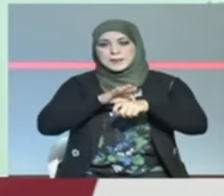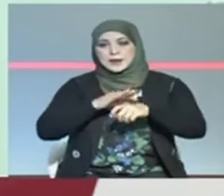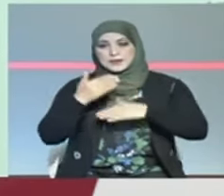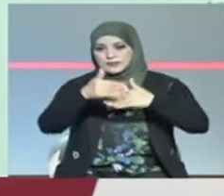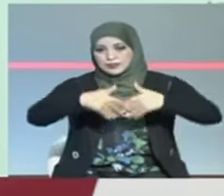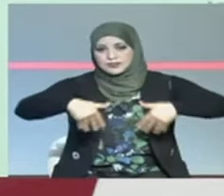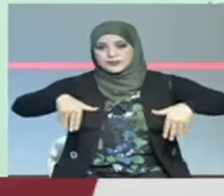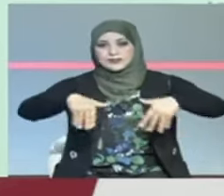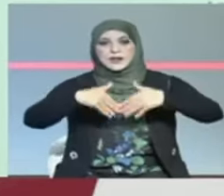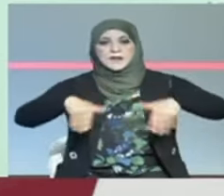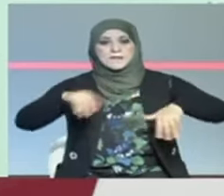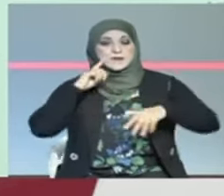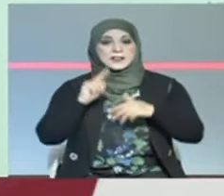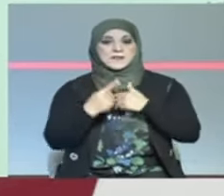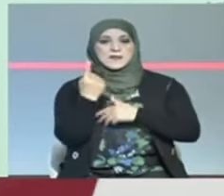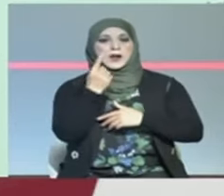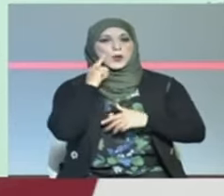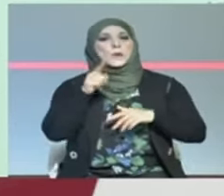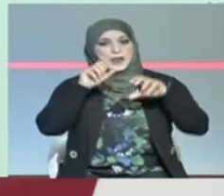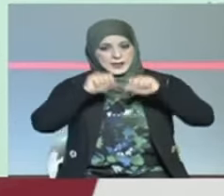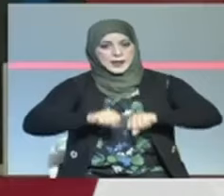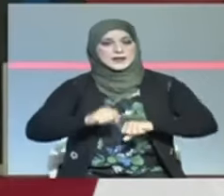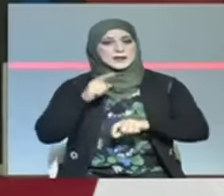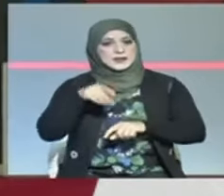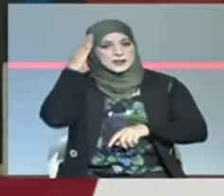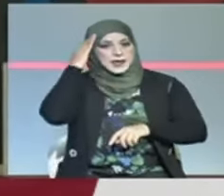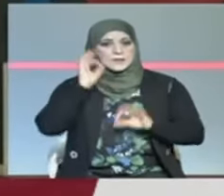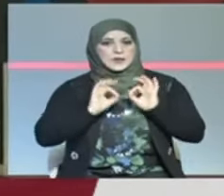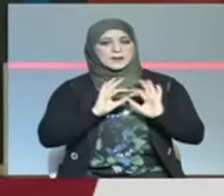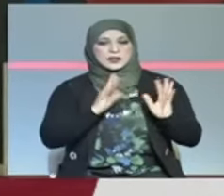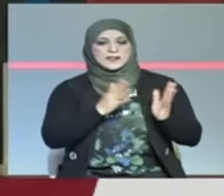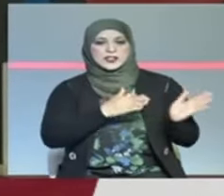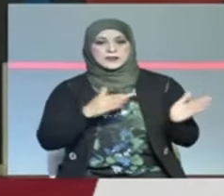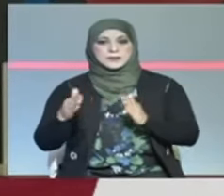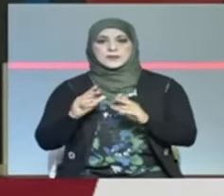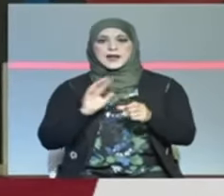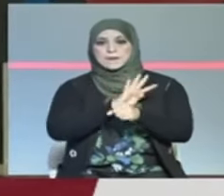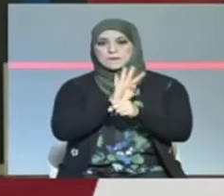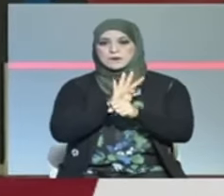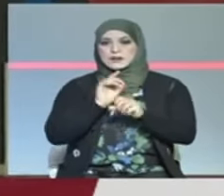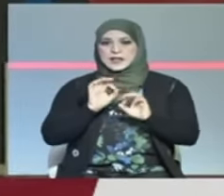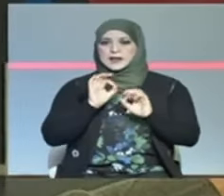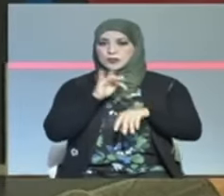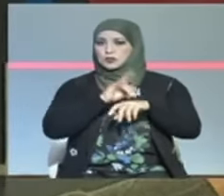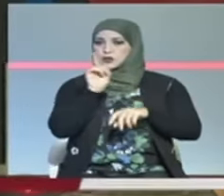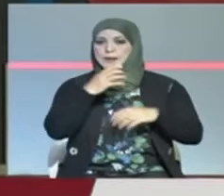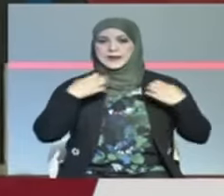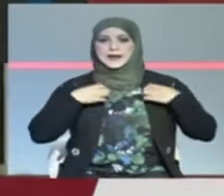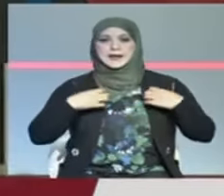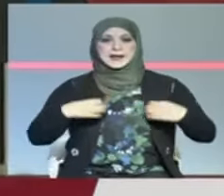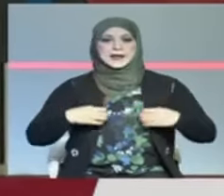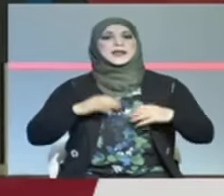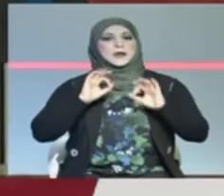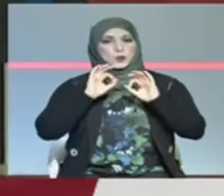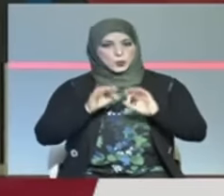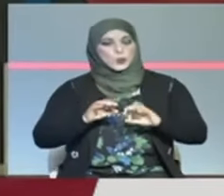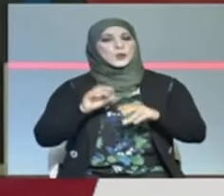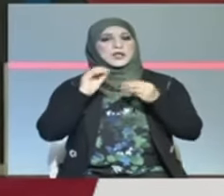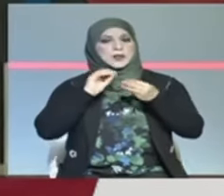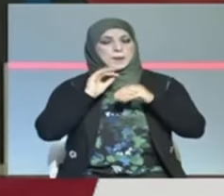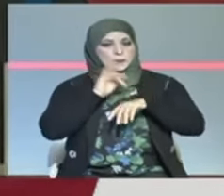الأول وحدهم القادرون على التشخيص الفيروس هذا يممشي سكينرية يمس حتى عضلة القلب